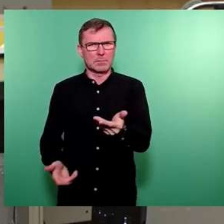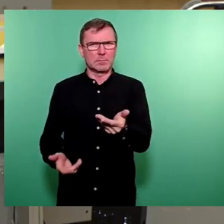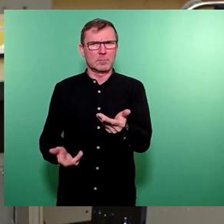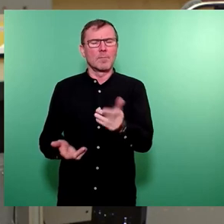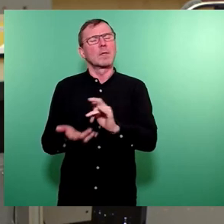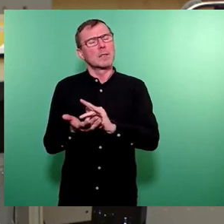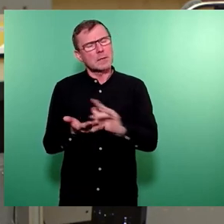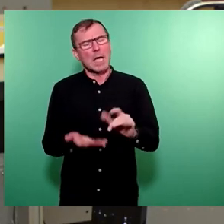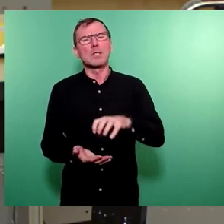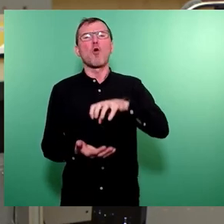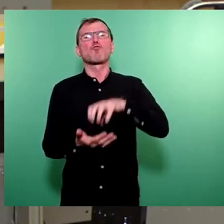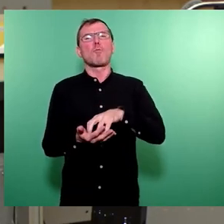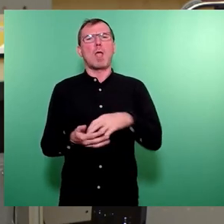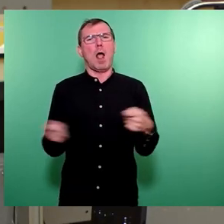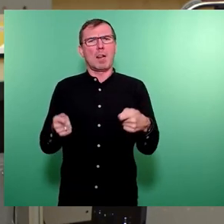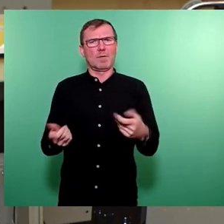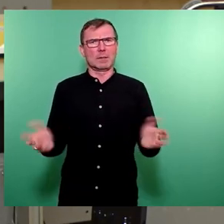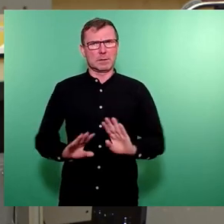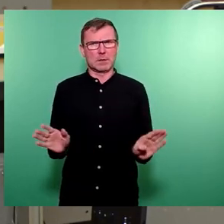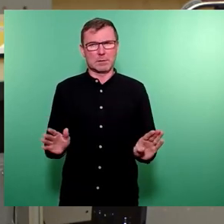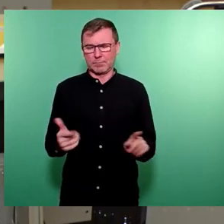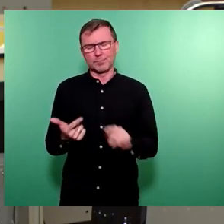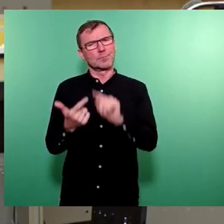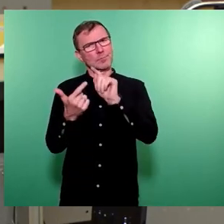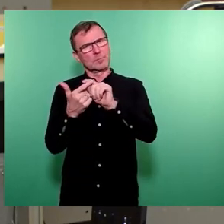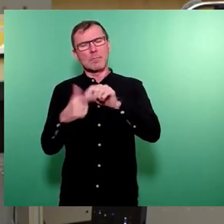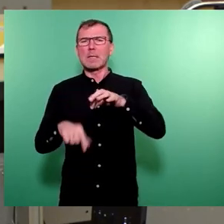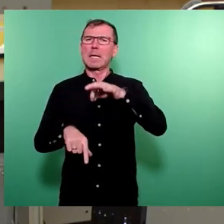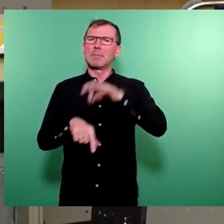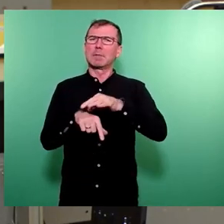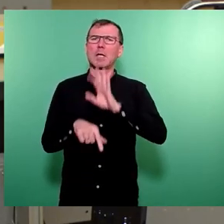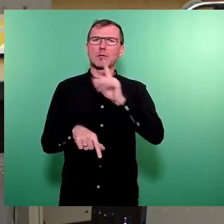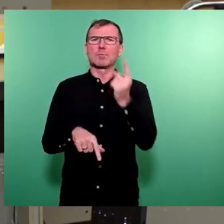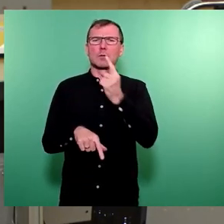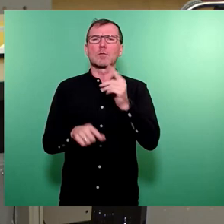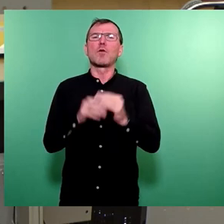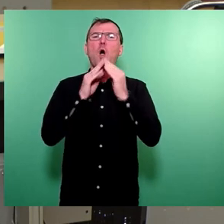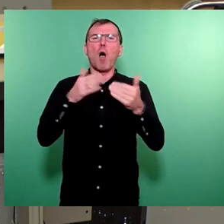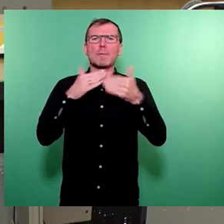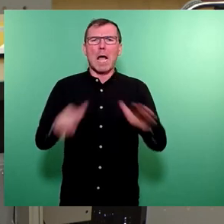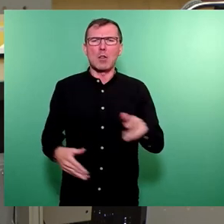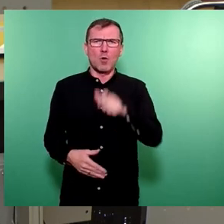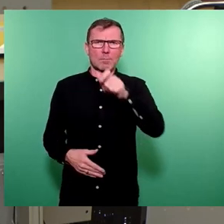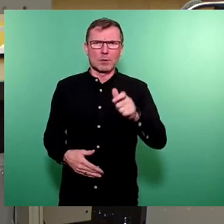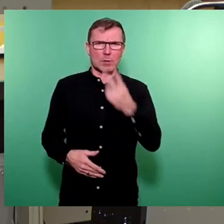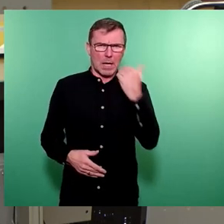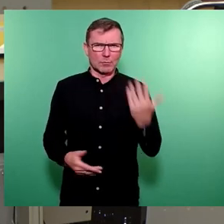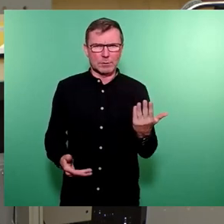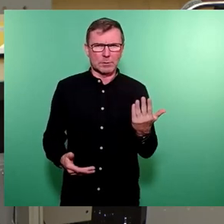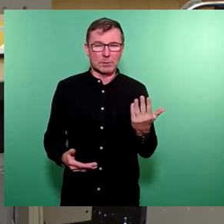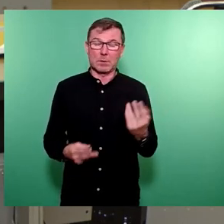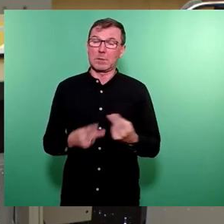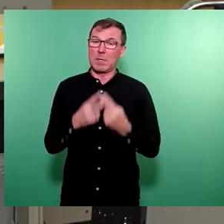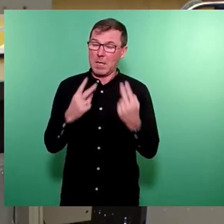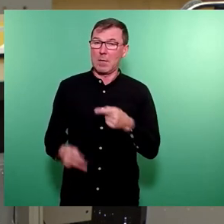kommunal zu finanzieren. Ähnlich sieht es bei der medizinischen Sprechstunde für wohnungslose Menschen in unserer Stadt aus. Ein Projekt, was